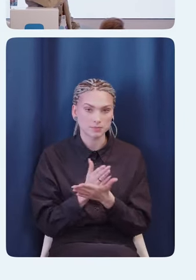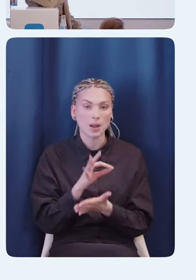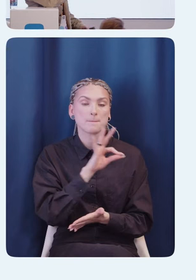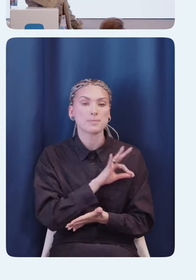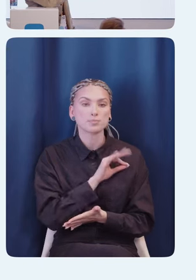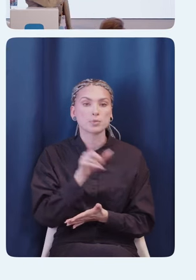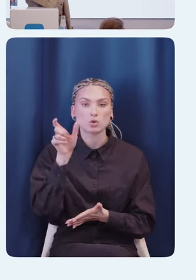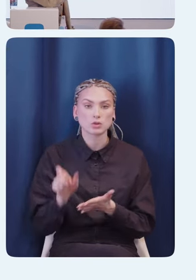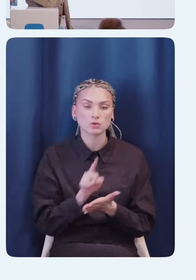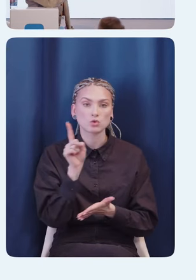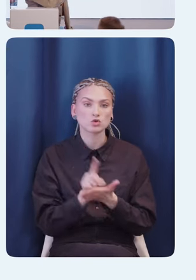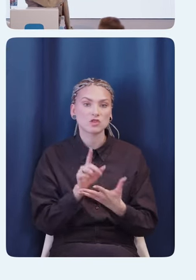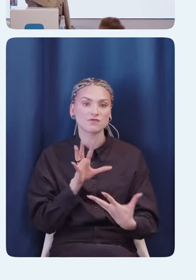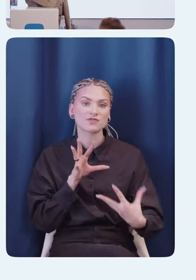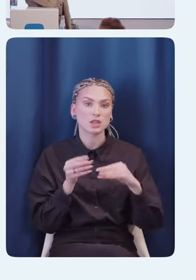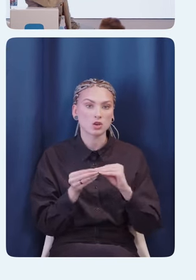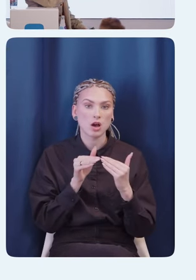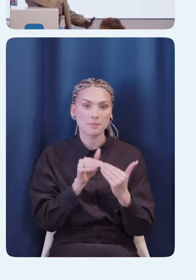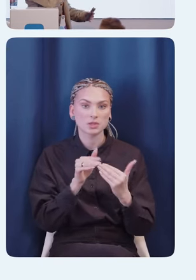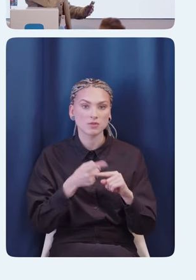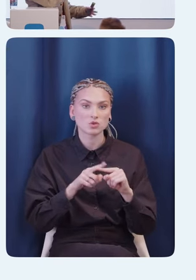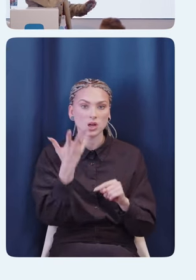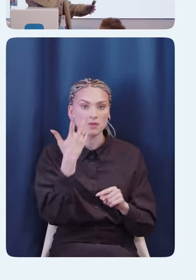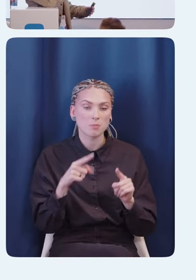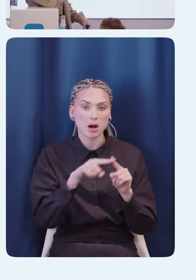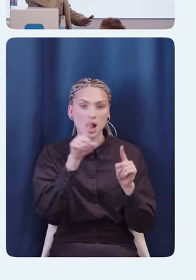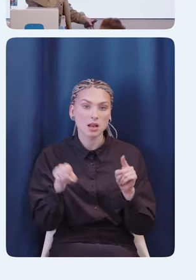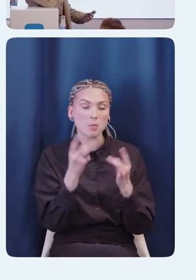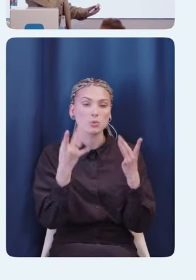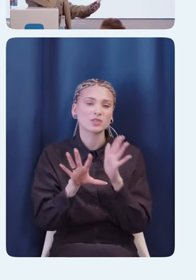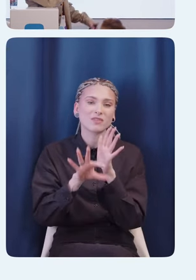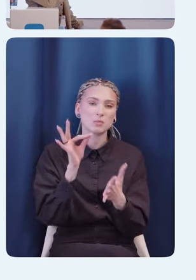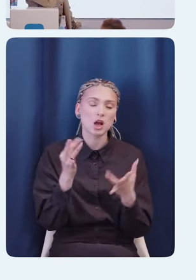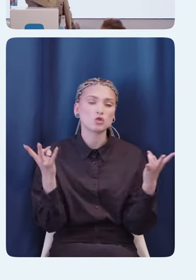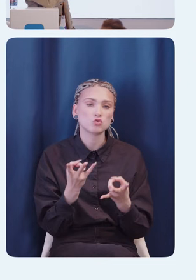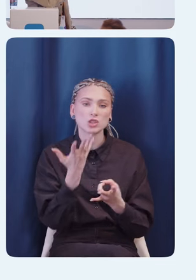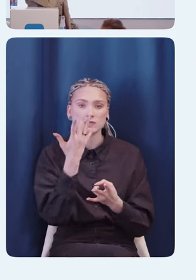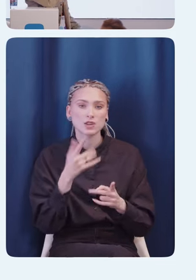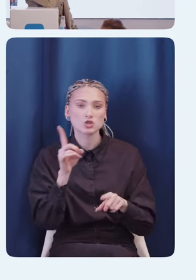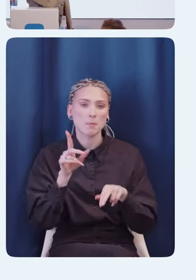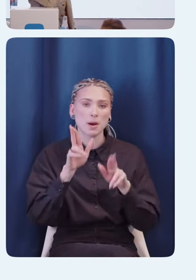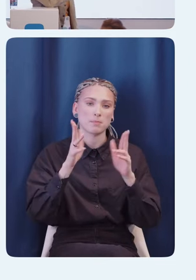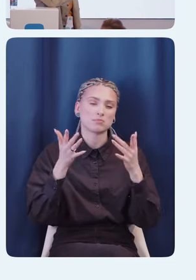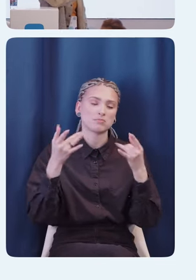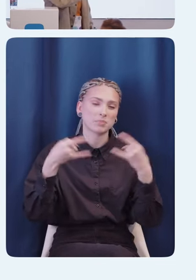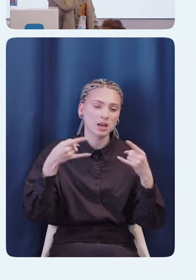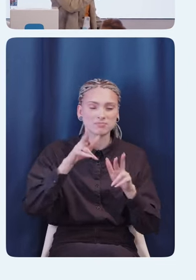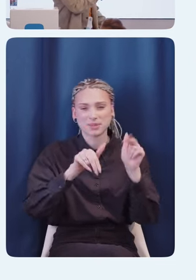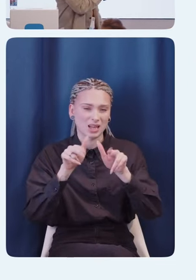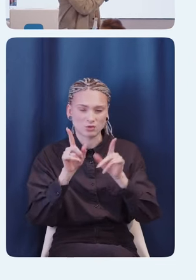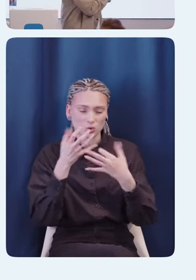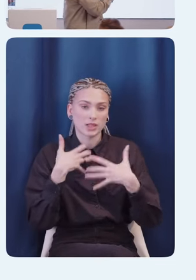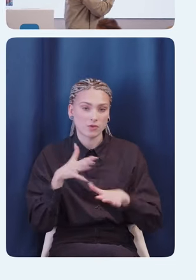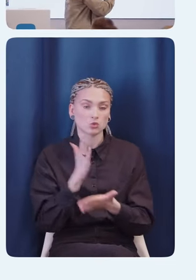Пользователь должен взаимодействовать с этой палитрой и просто выбирать нужный цвет, чтобы покрасить экран, какой-либо элемент, неважно.